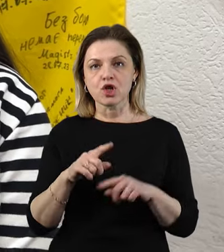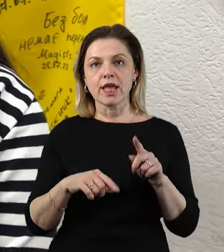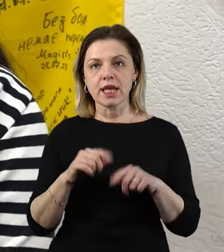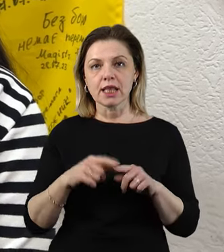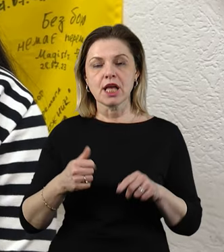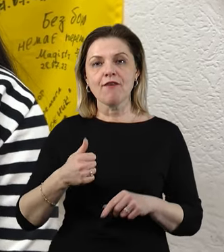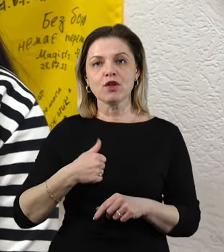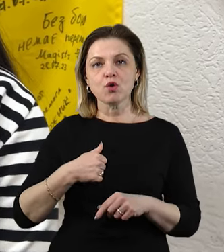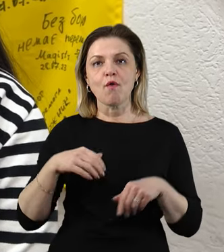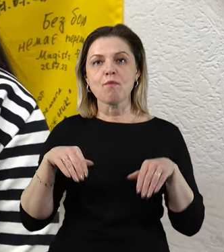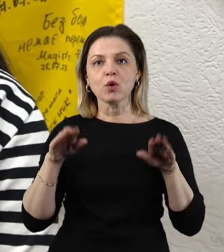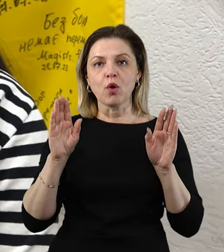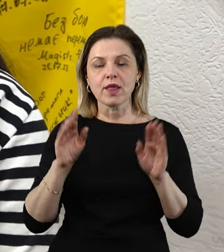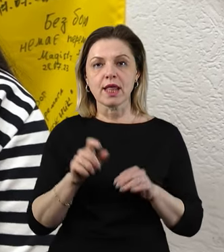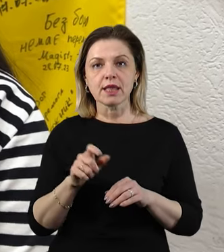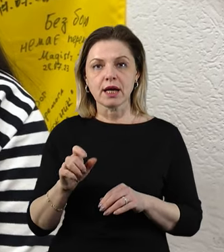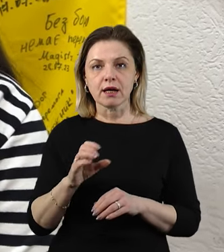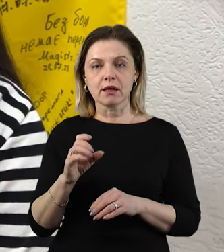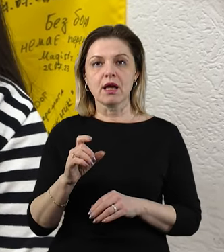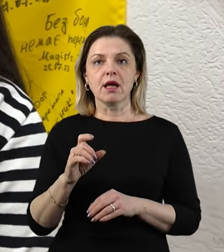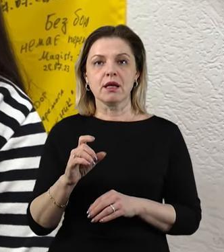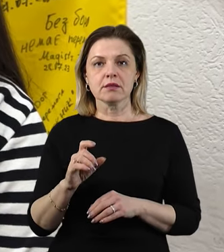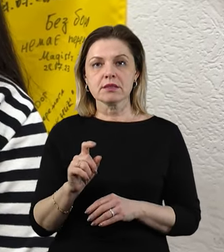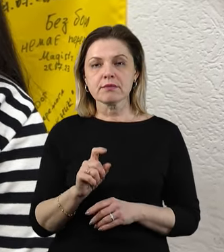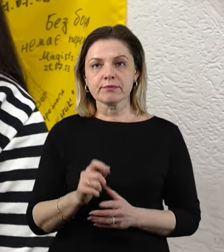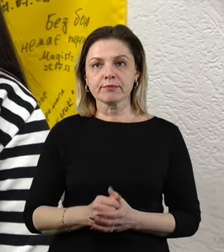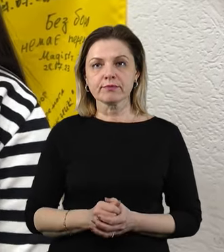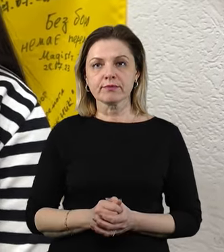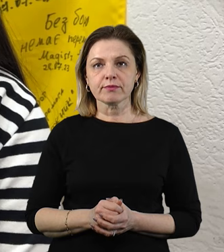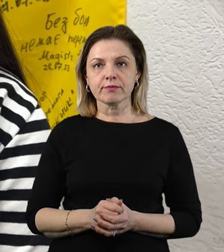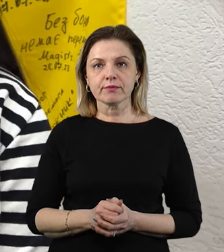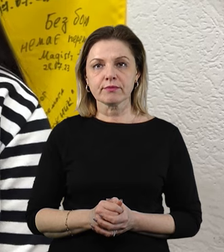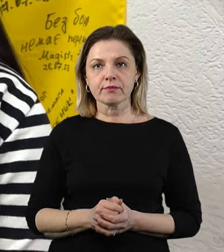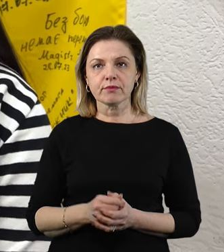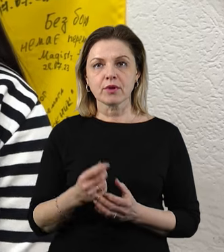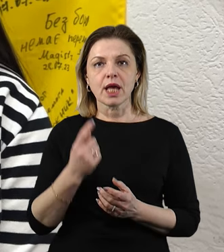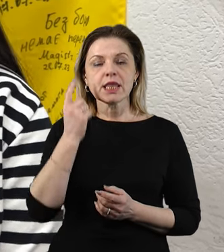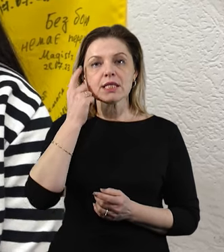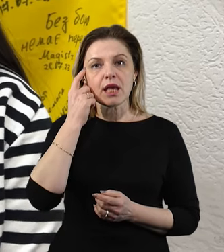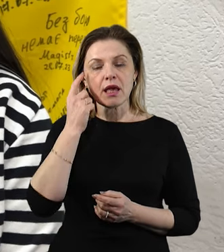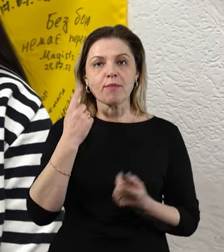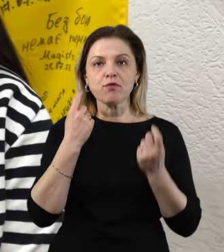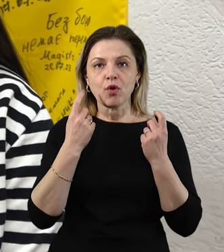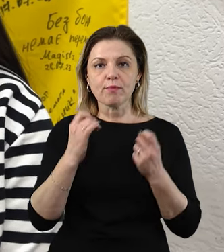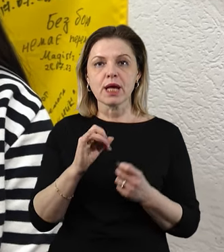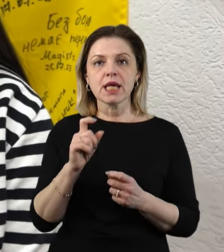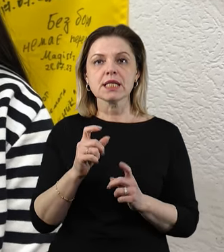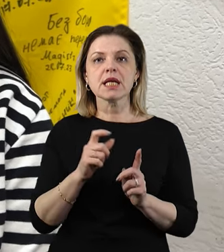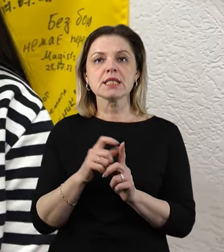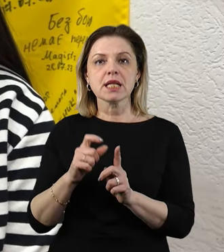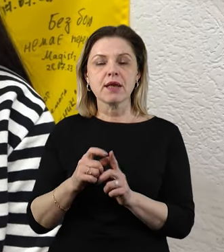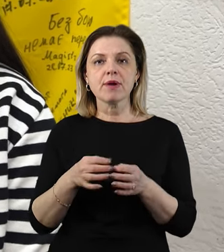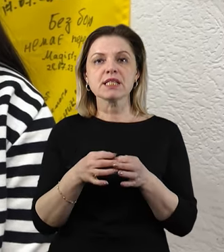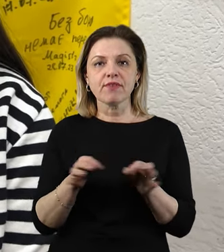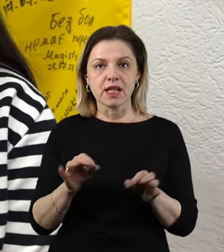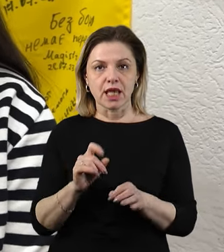військовополонених, дізнаємося інформацією зі слів звільнених із